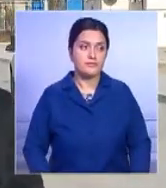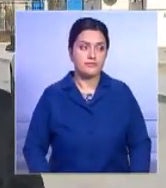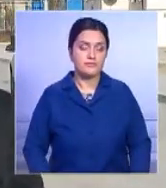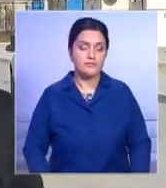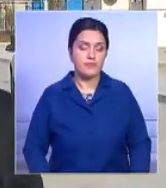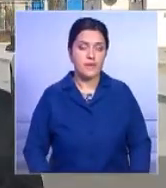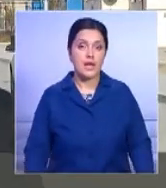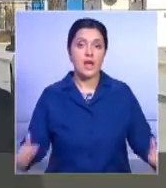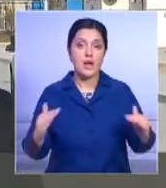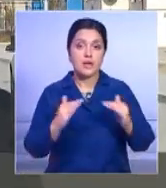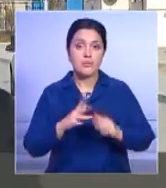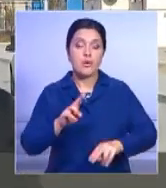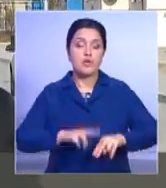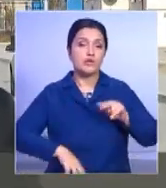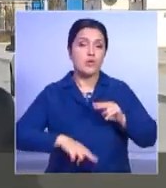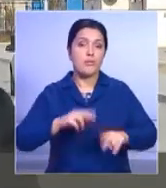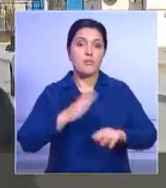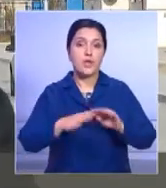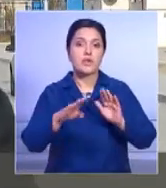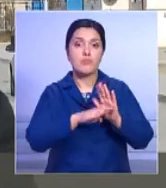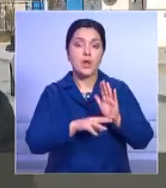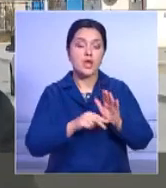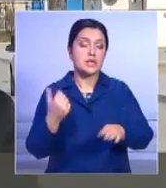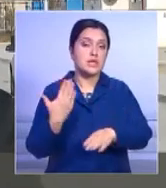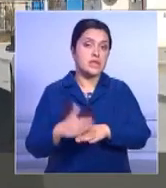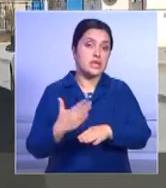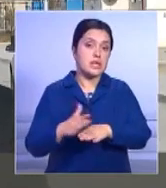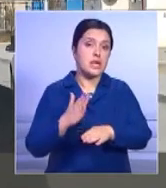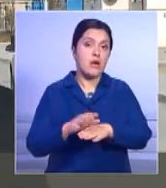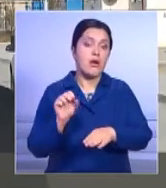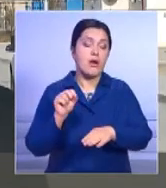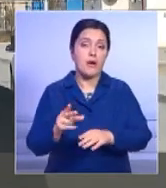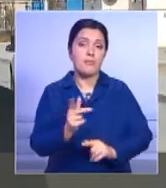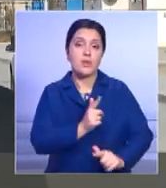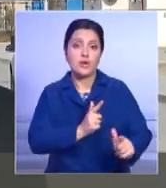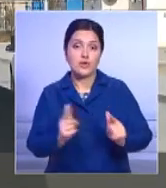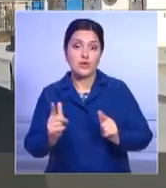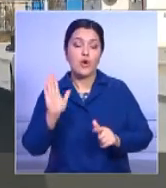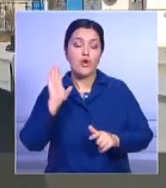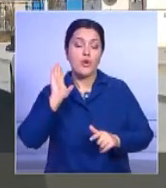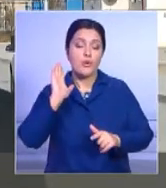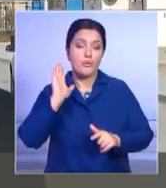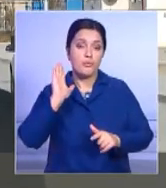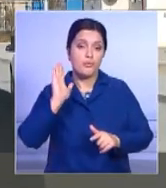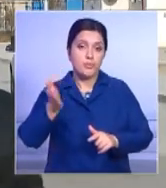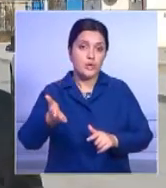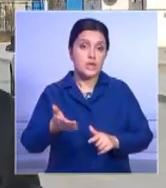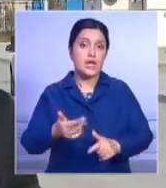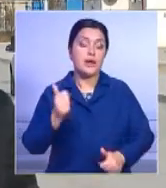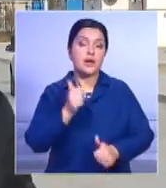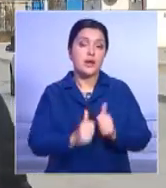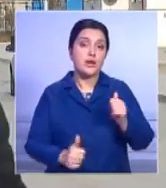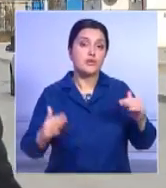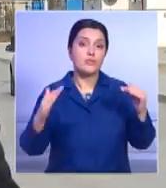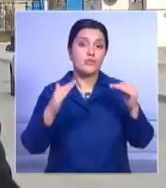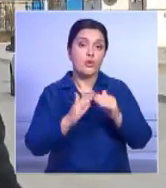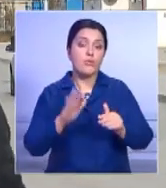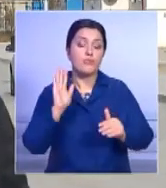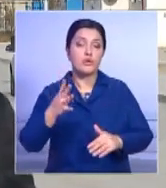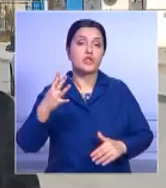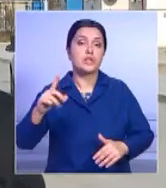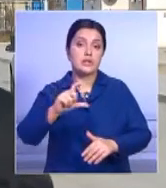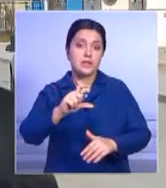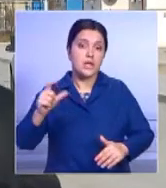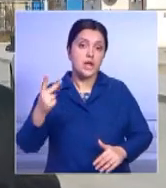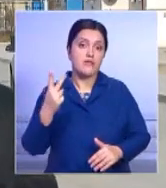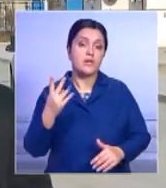Дома мы строим по программе «Кредитное жилье». В апреле планируем сдать их в эксплуатацию. В каждом доме будет 4 этажа и